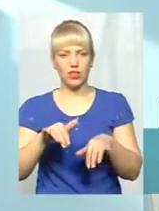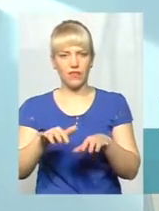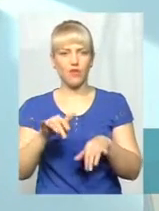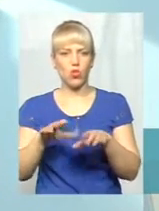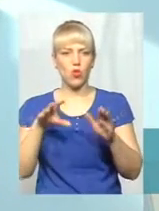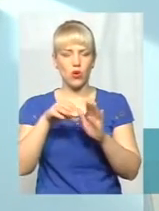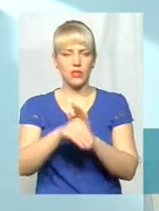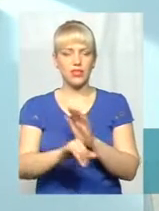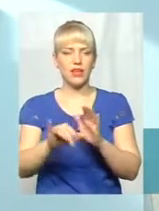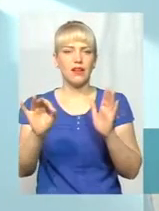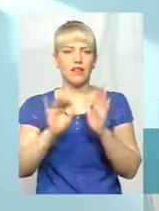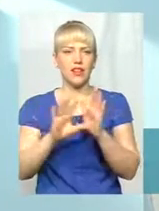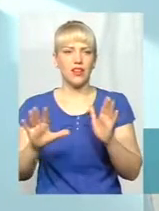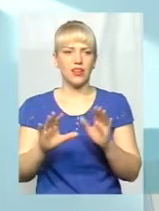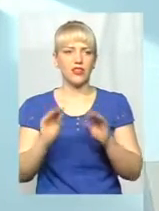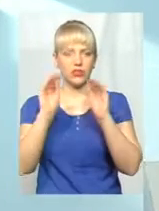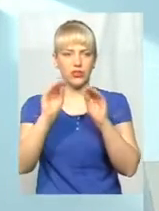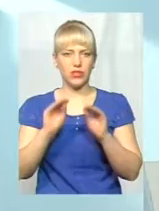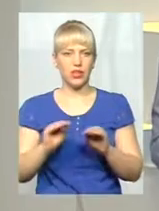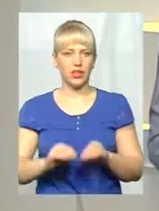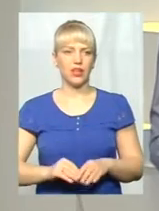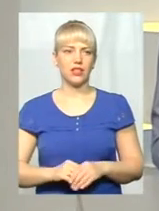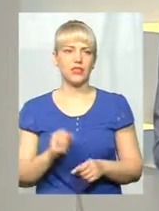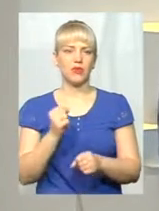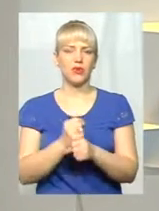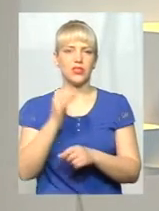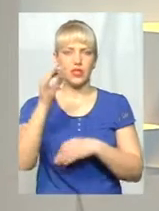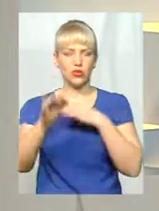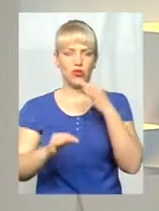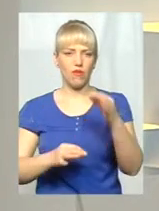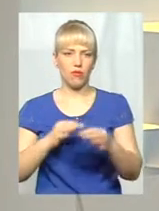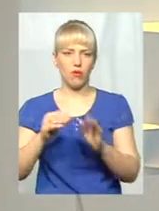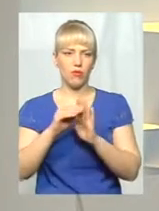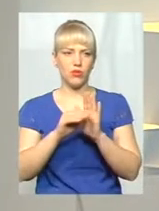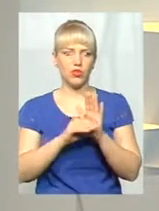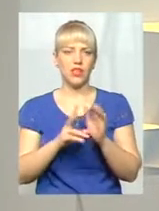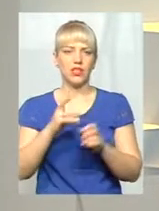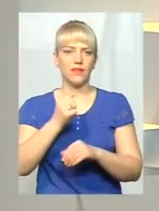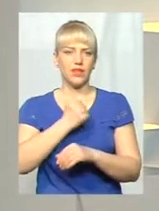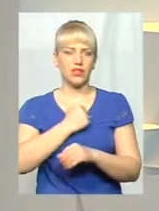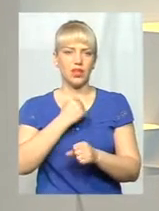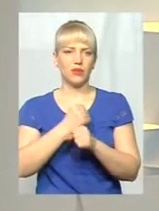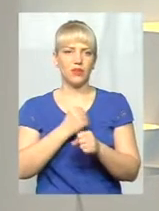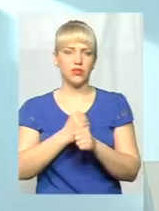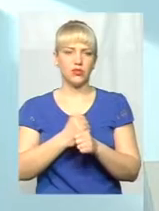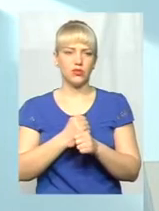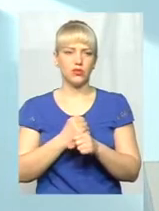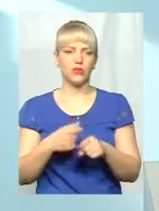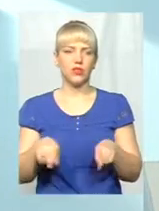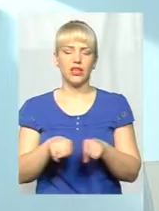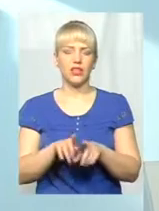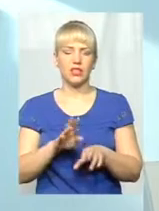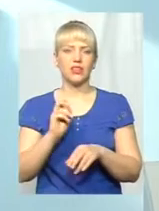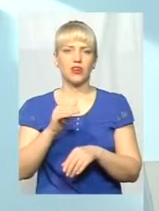електронну систему декларацій. Працюють зараз в цілодобовому режимі? На жаль, сервери працюють не так, як би ми хотіли.